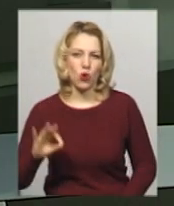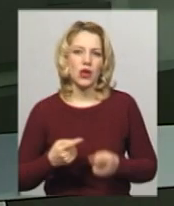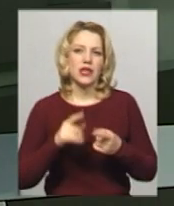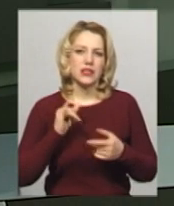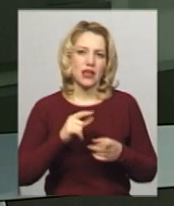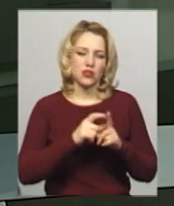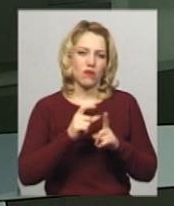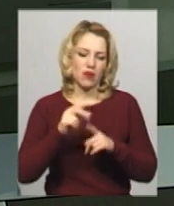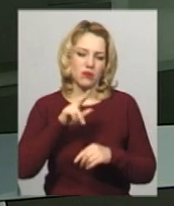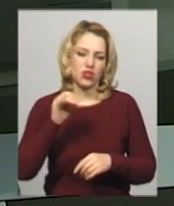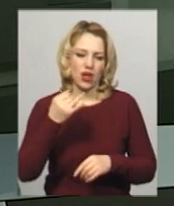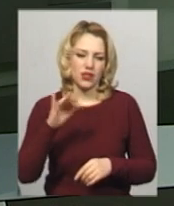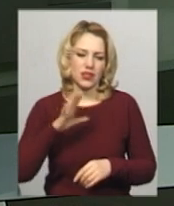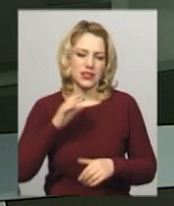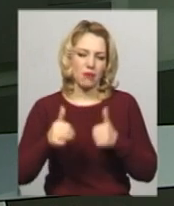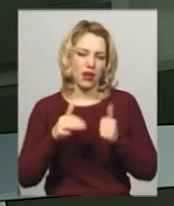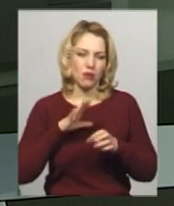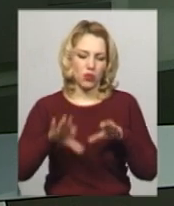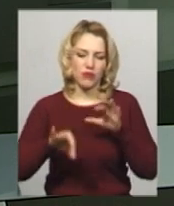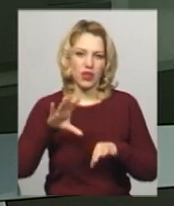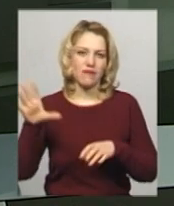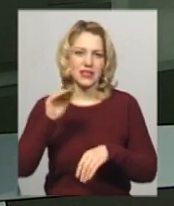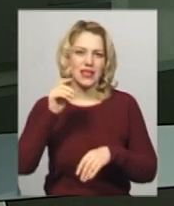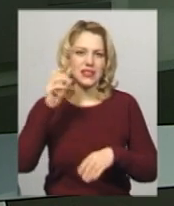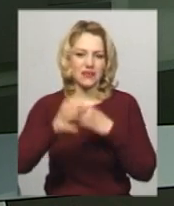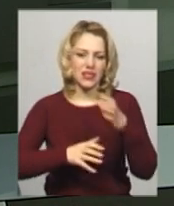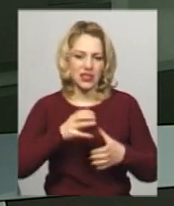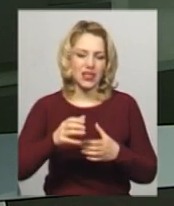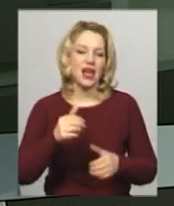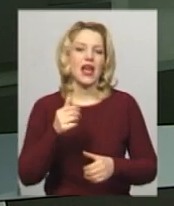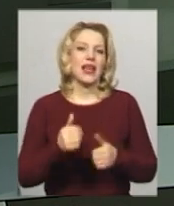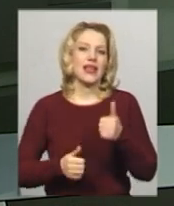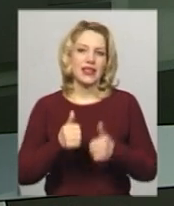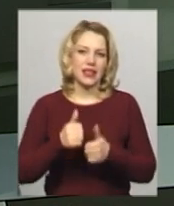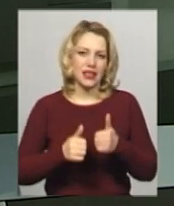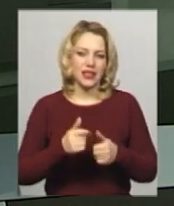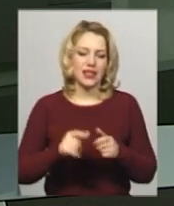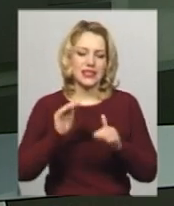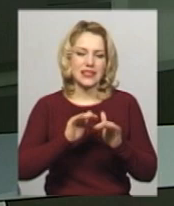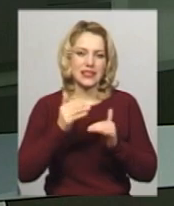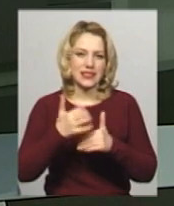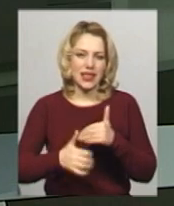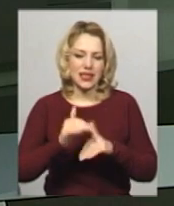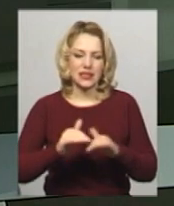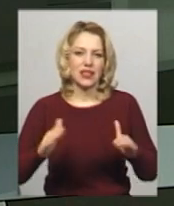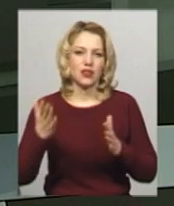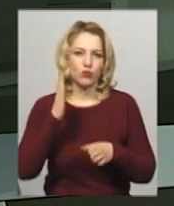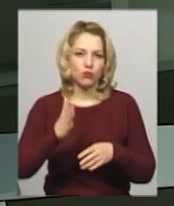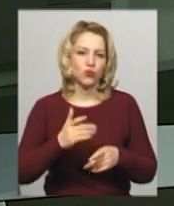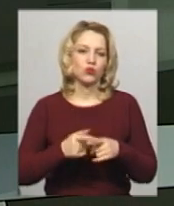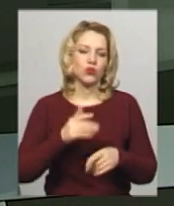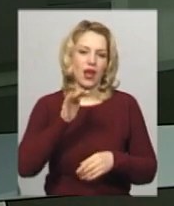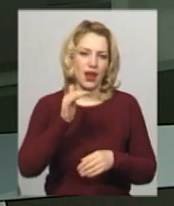За словами Сергія Чайки, змагання були відбірковими на всесвітні ігри бойових мистецтв серешколярів, які відбудуться влітку цього року в